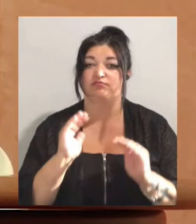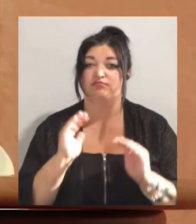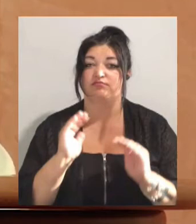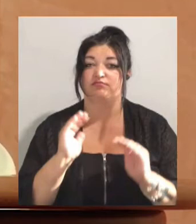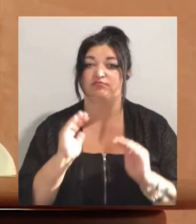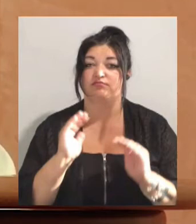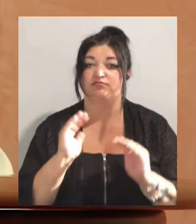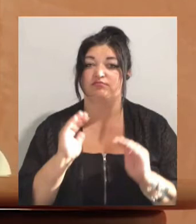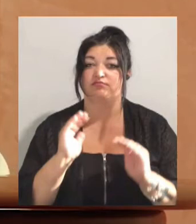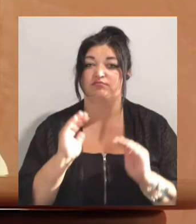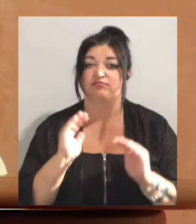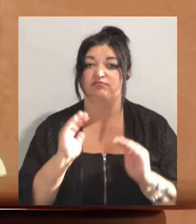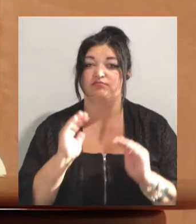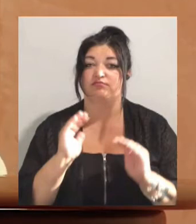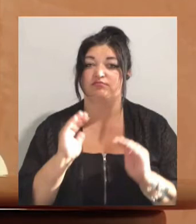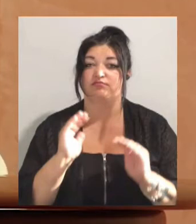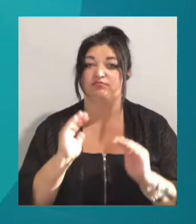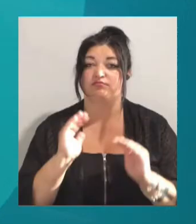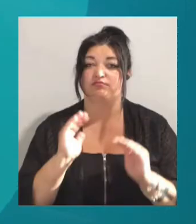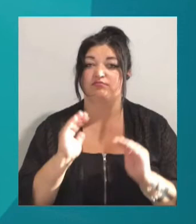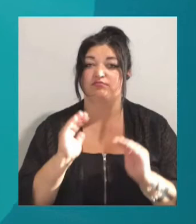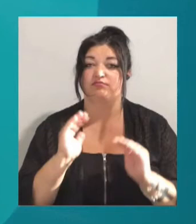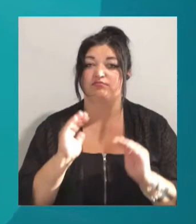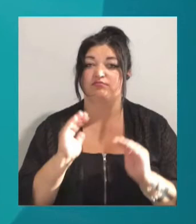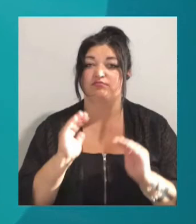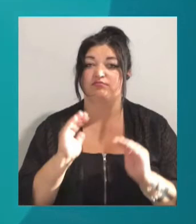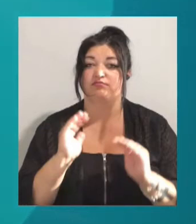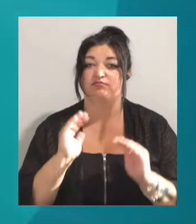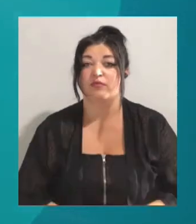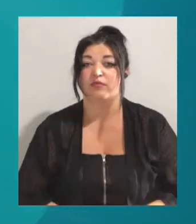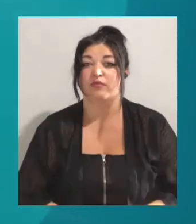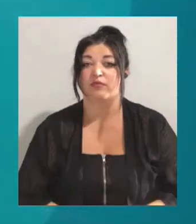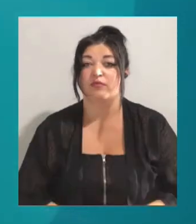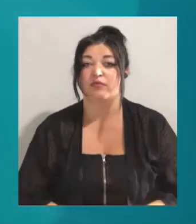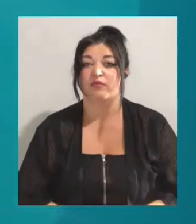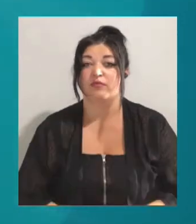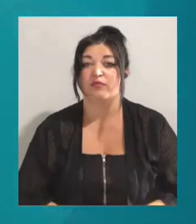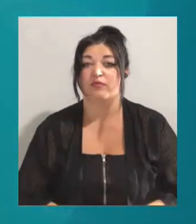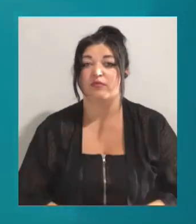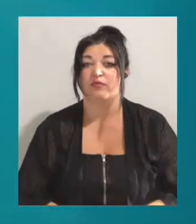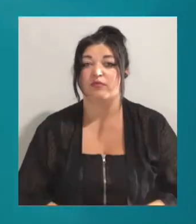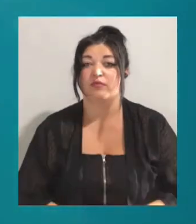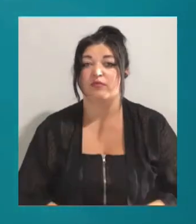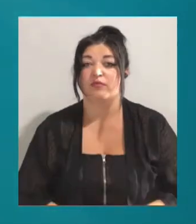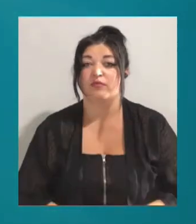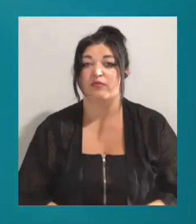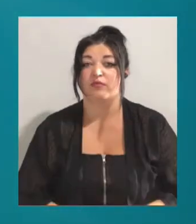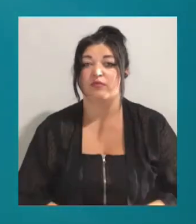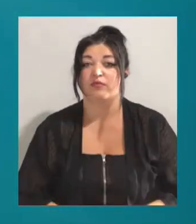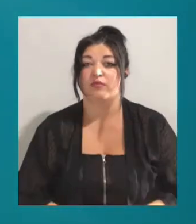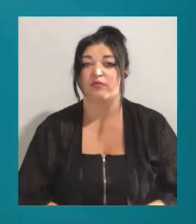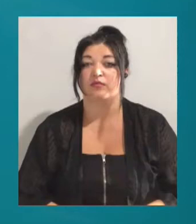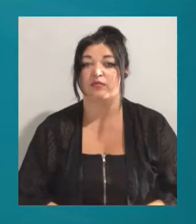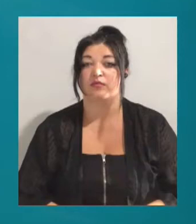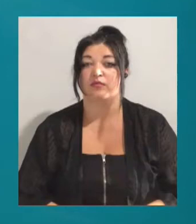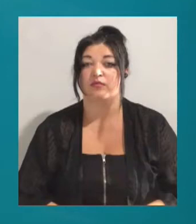врачами-педіатрами міської дитячої поліклініки номер 6. Нагадаємо, 16 липня одеський дитячий будинок «Перлинка» закрили на